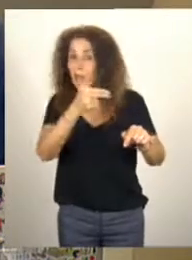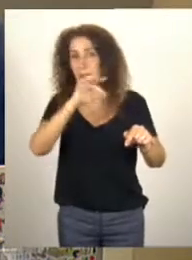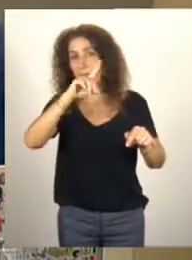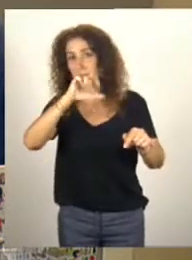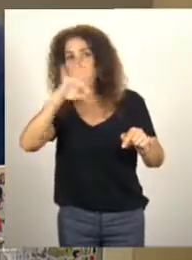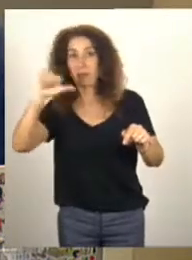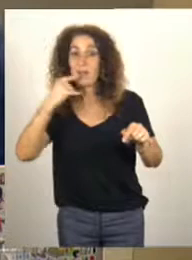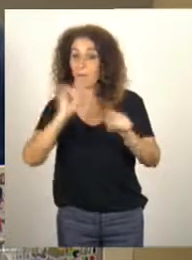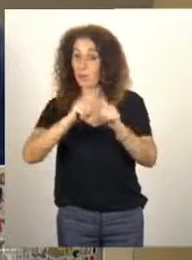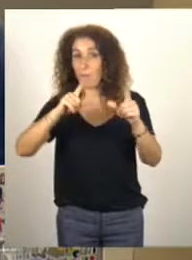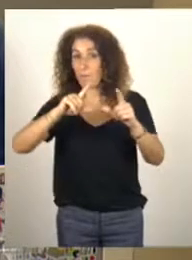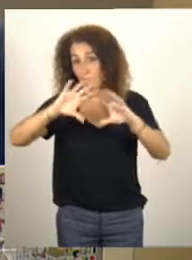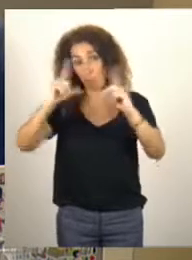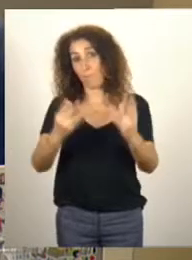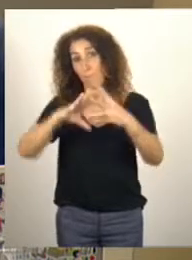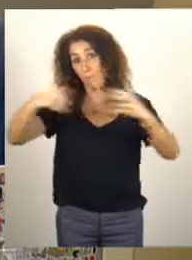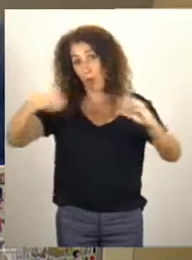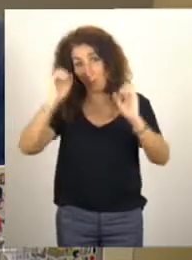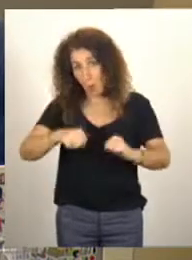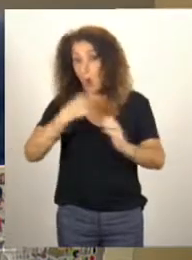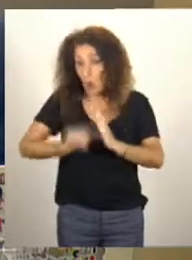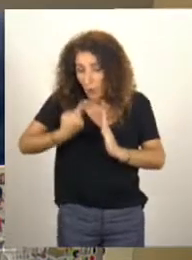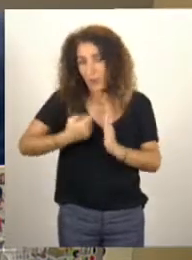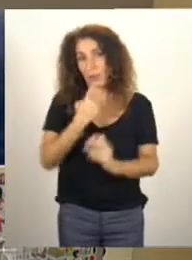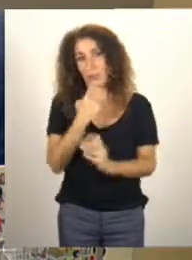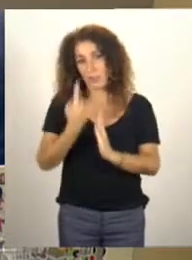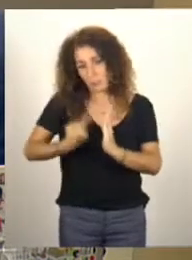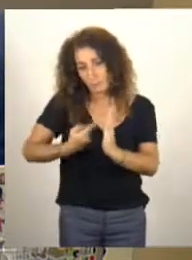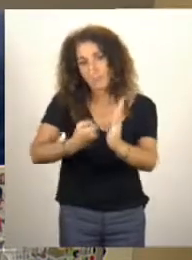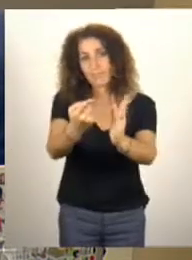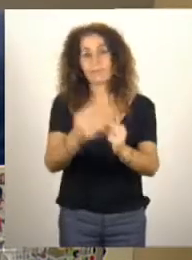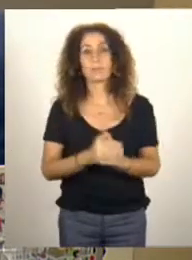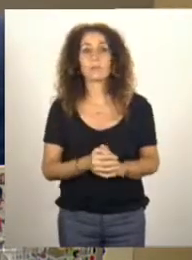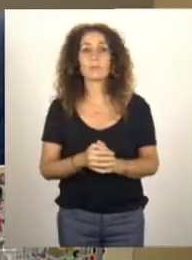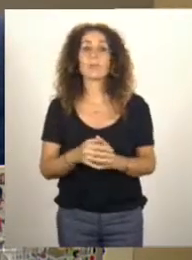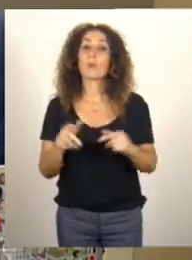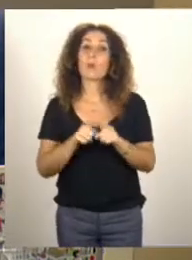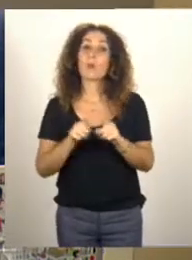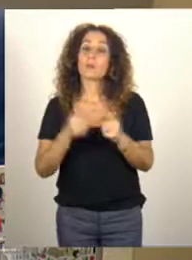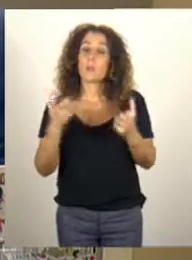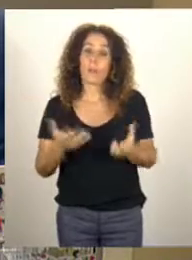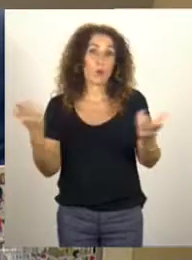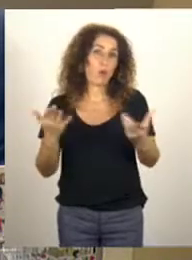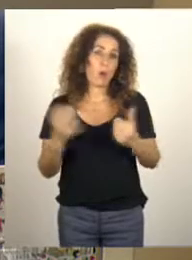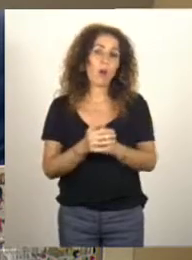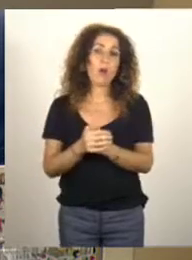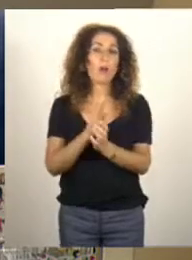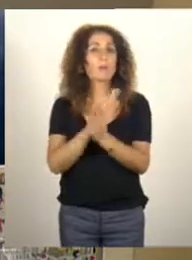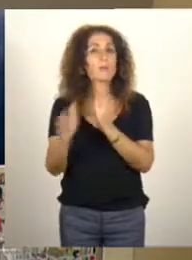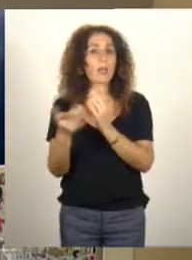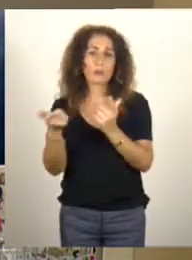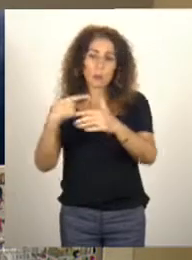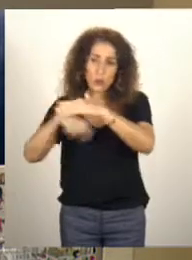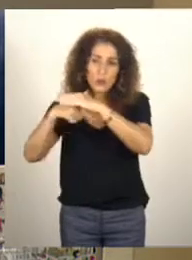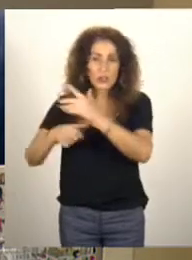réutilisable. Nous voudrions pouvoir aller vers une ouverture à la source, c'est-à-dire directement depuis les